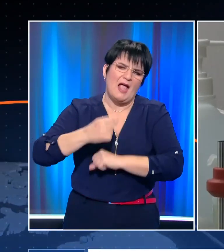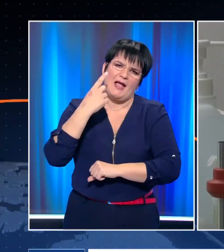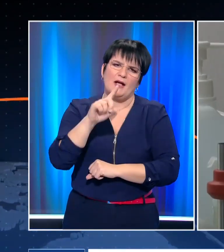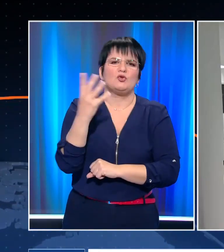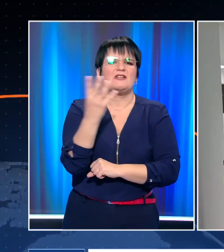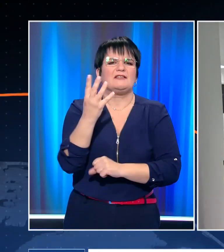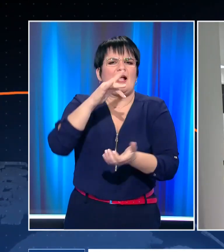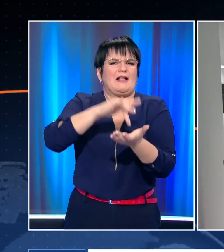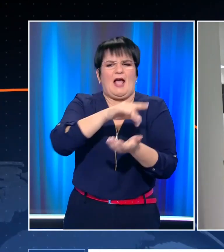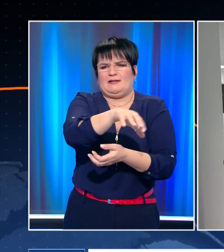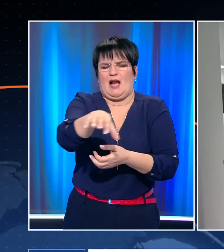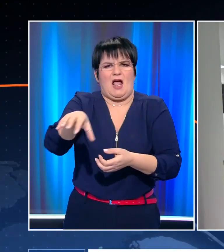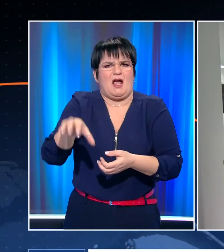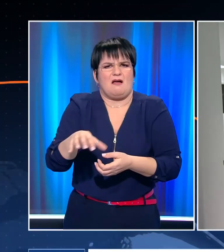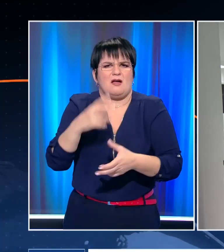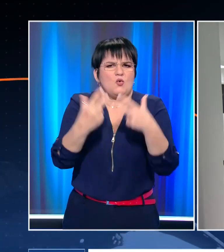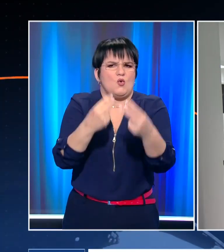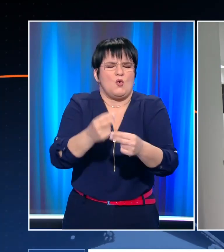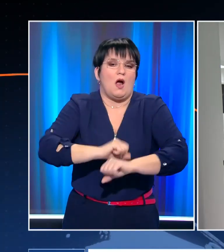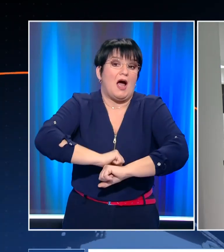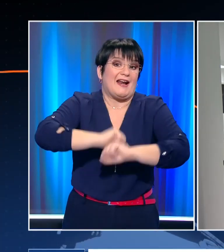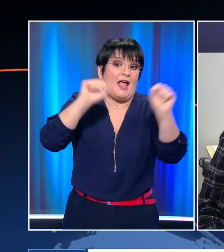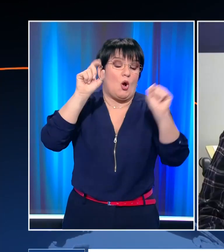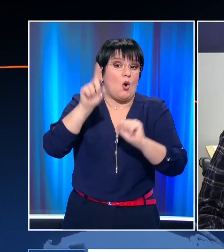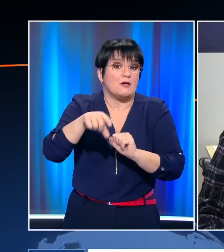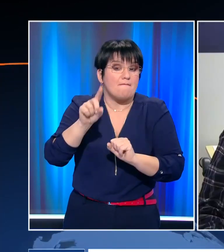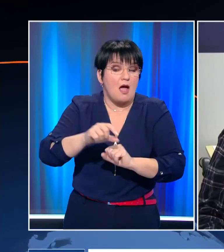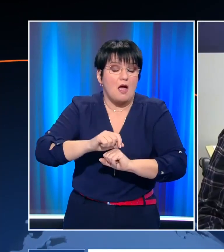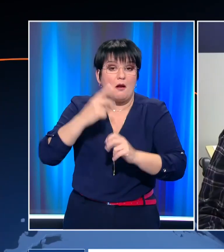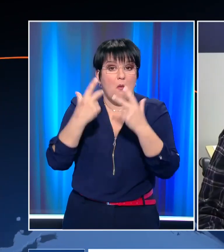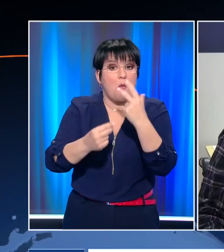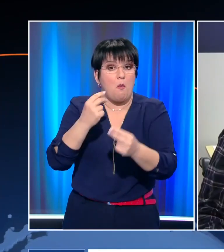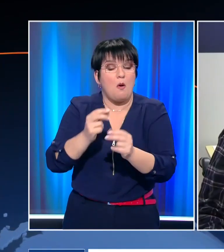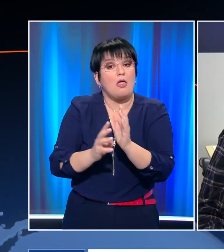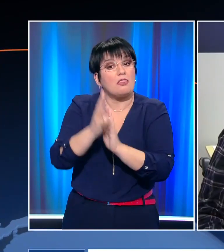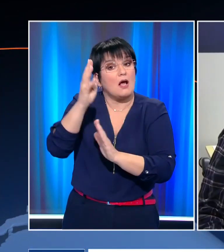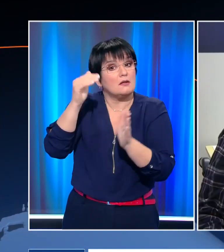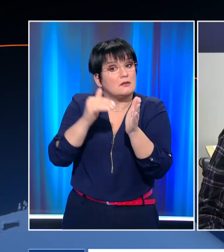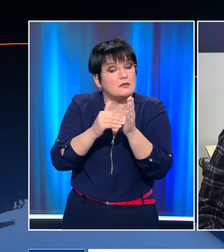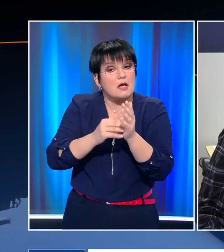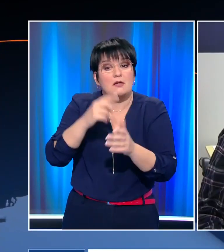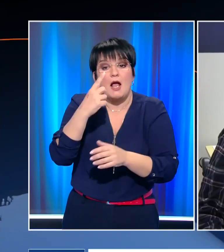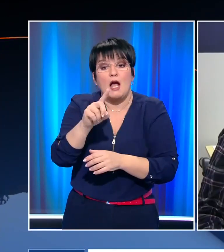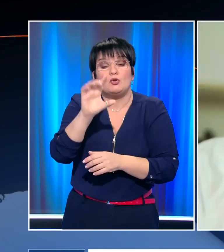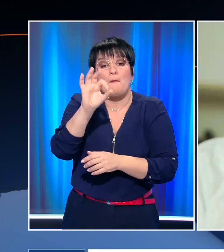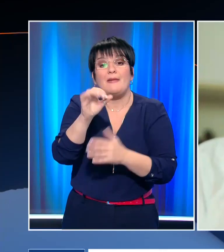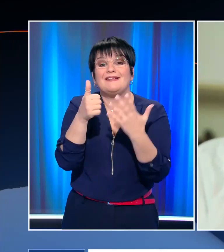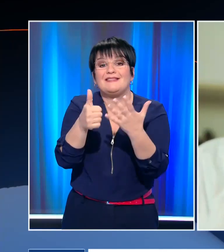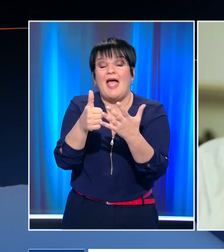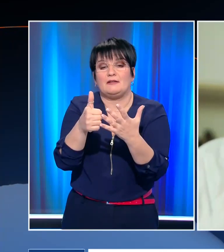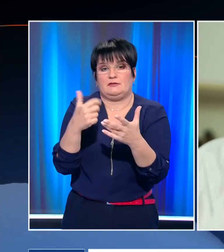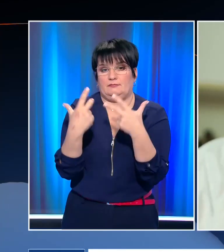κέντρα υγείας να καταγράφεται ρεκόρ ημερίσιων εμβολιασμών με 14.156 δόσεις.